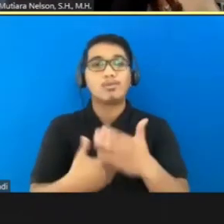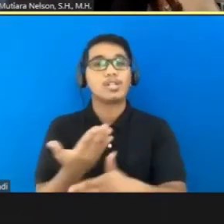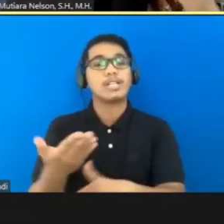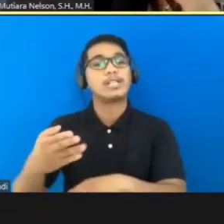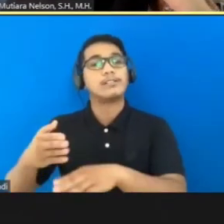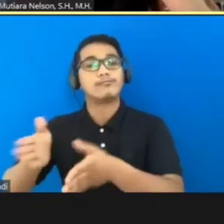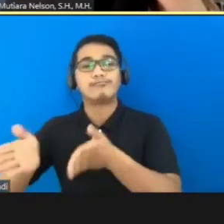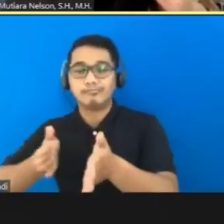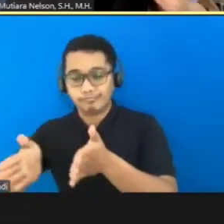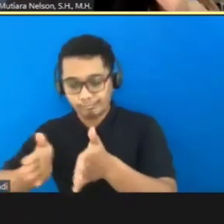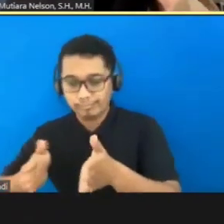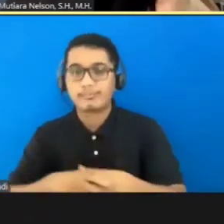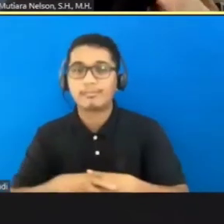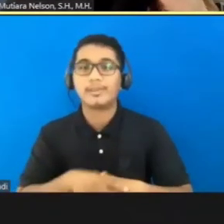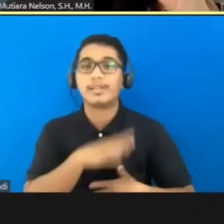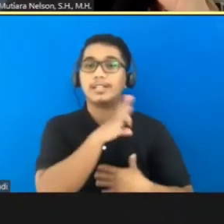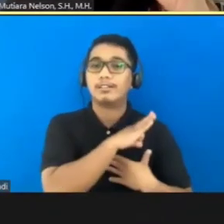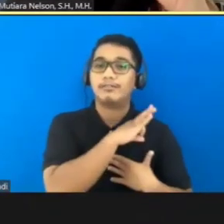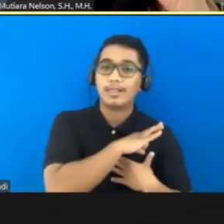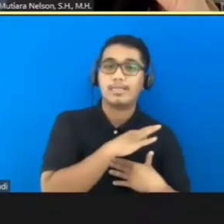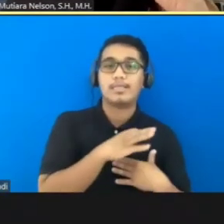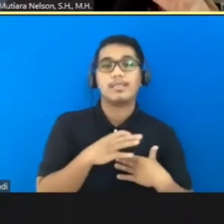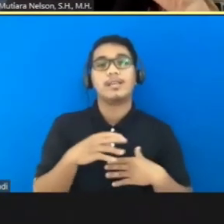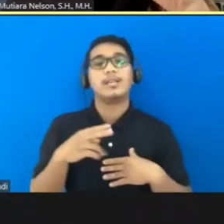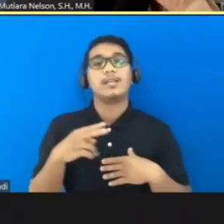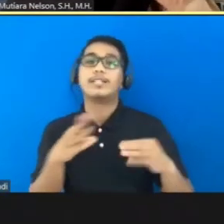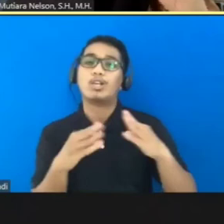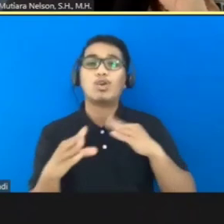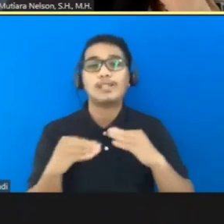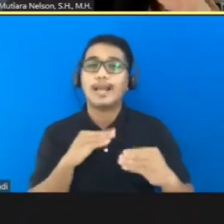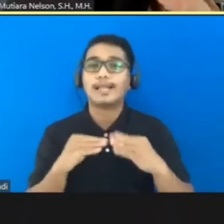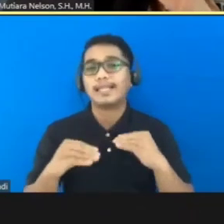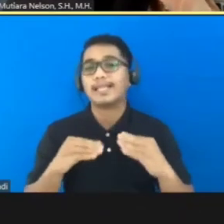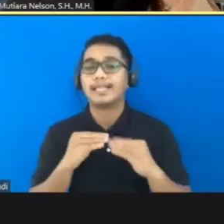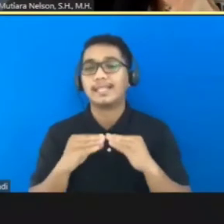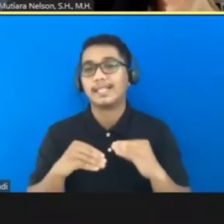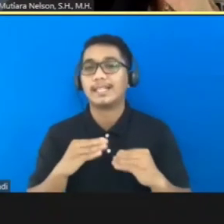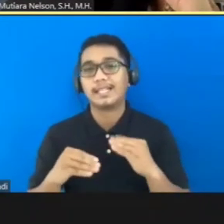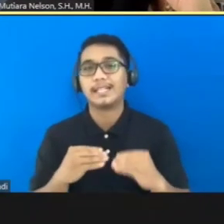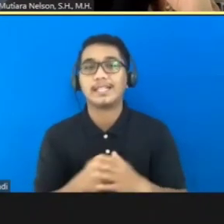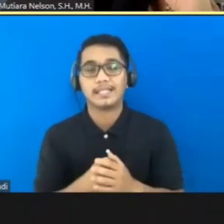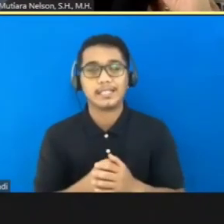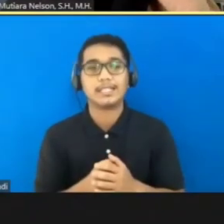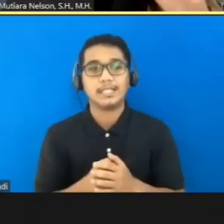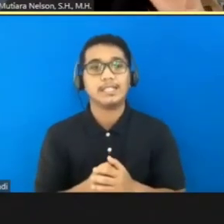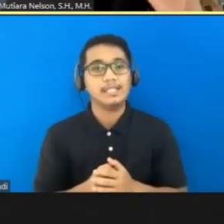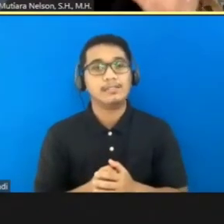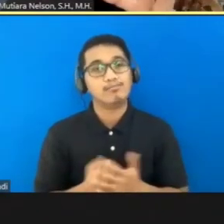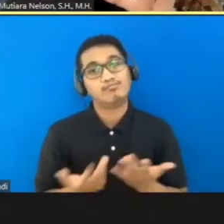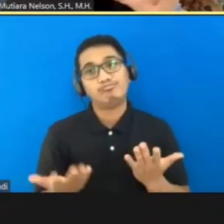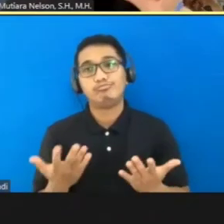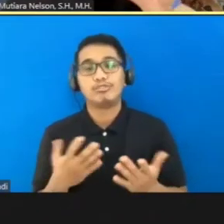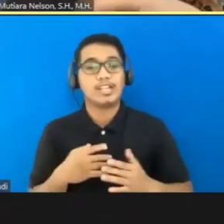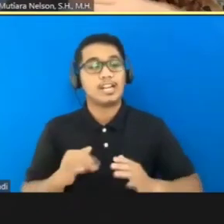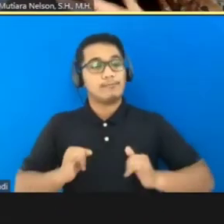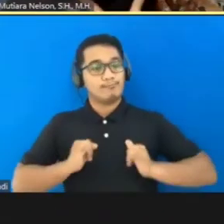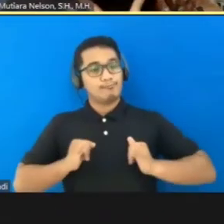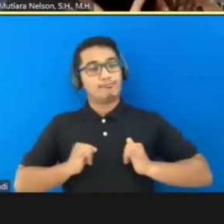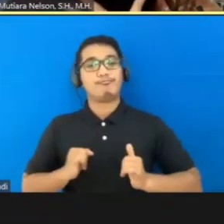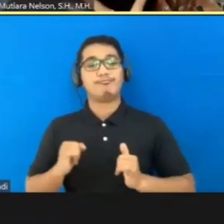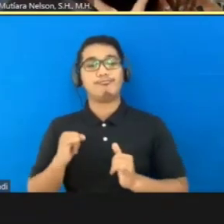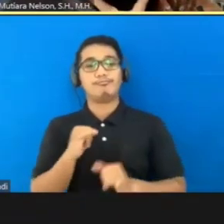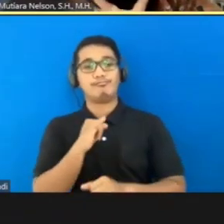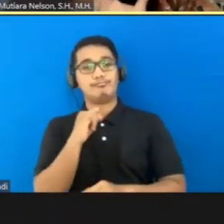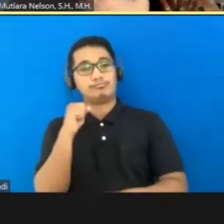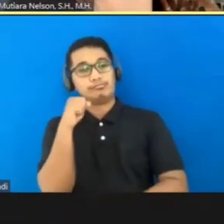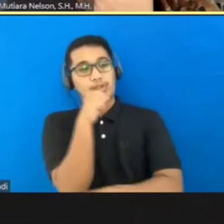Kemudian sifat negosiasi ini untuk menghilangkan non-self incrimination itu harus ada kesukarelaan terdakwa untuk mengakui